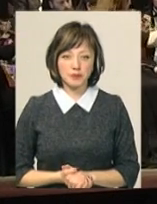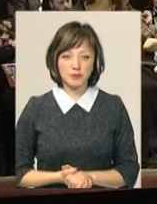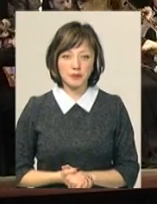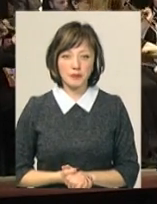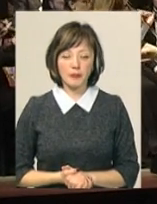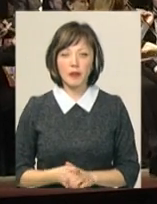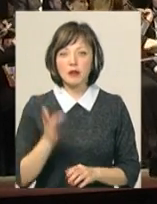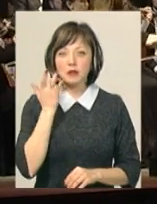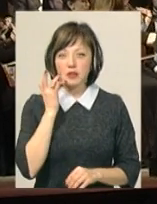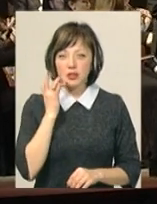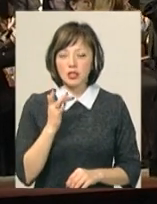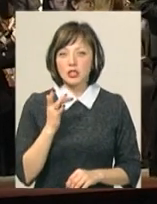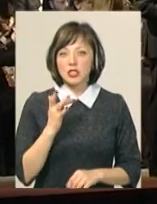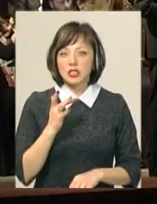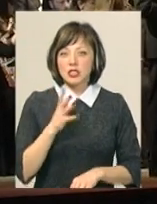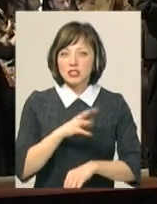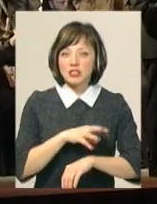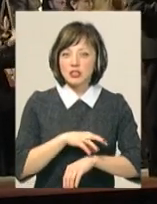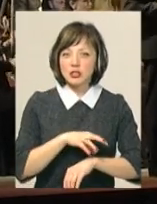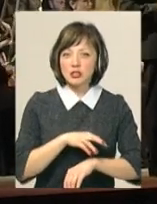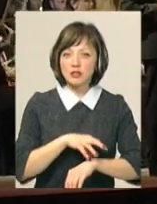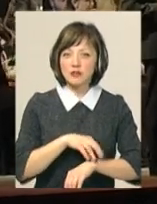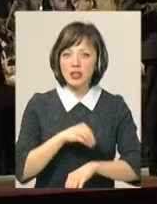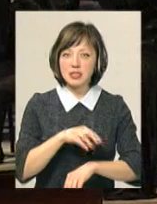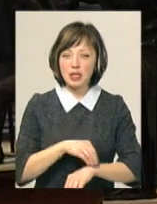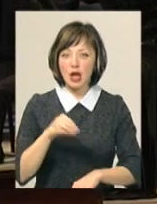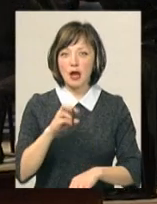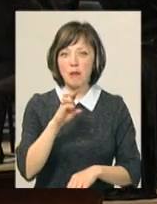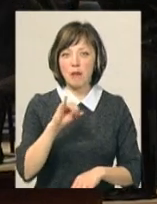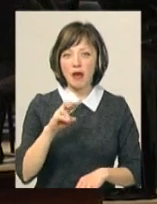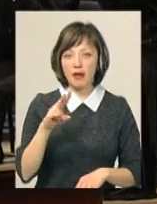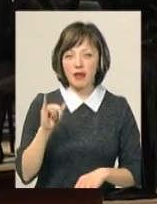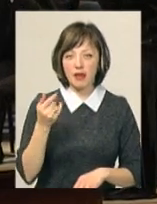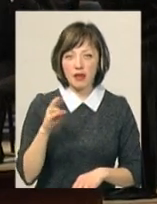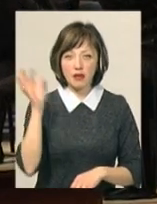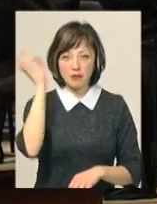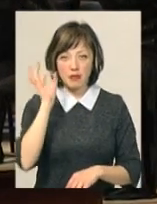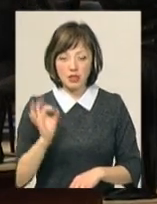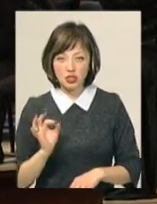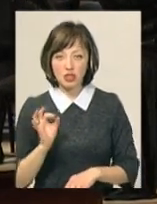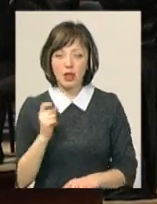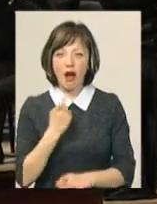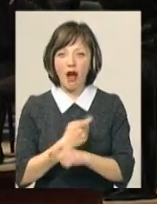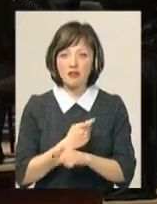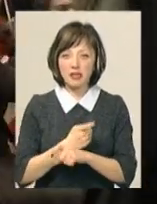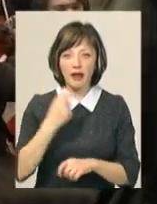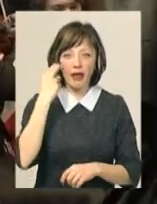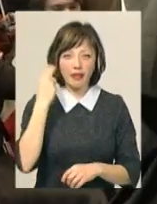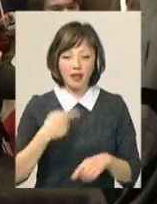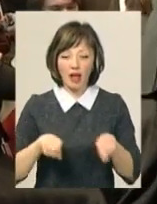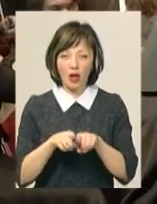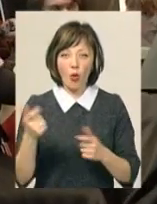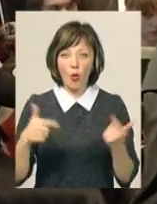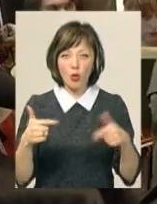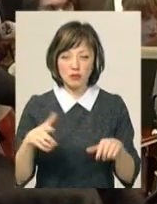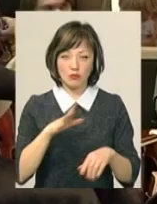Сполучені Штати, Швейцарія, Бельгія, Німеччина, Австрія, Китай – такими були гості цьогорічного 9-го «Камерфесту». Катежина